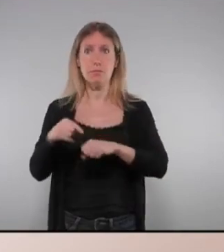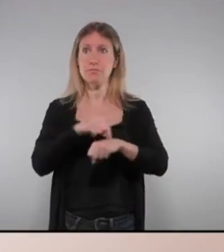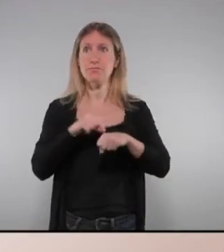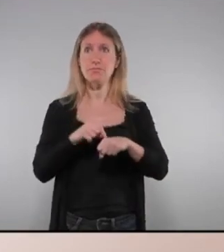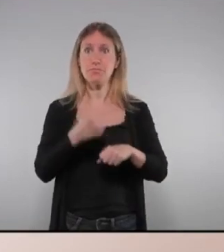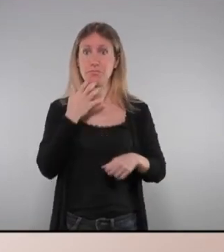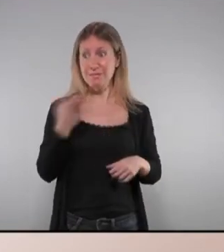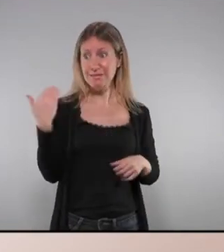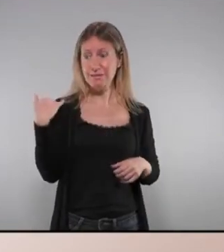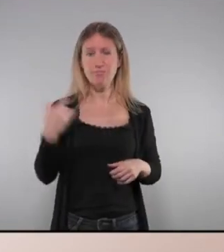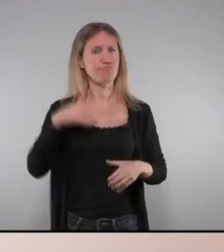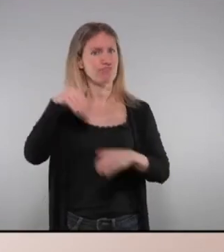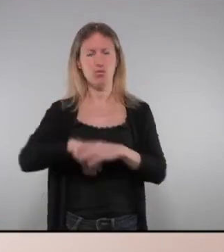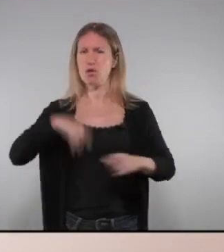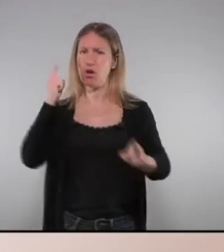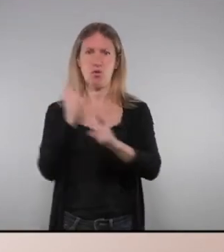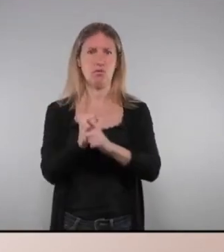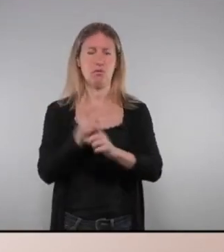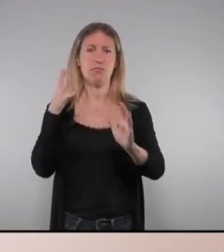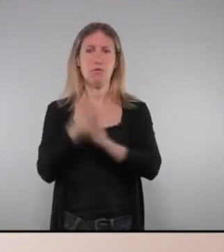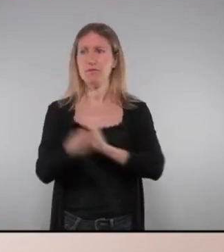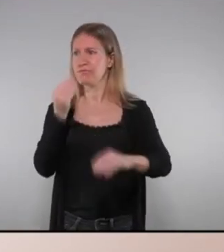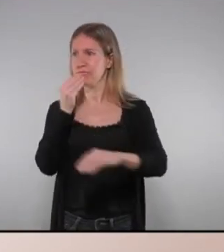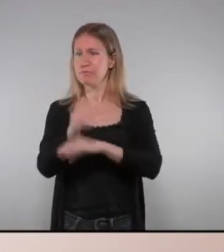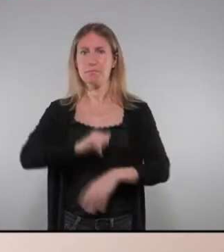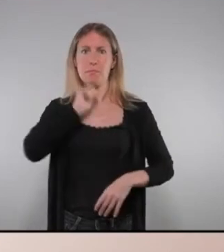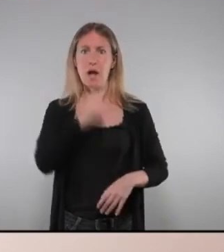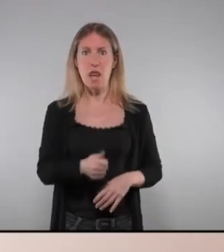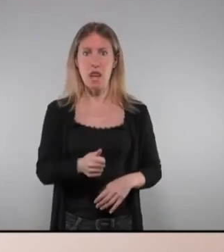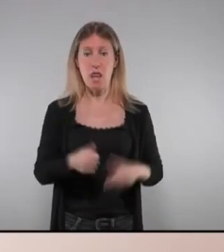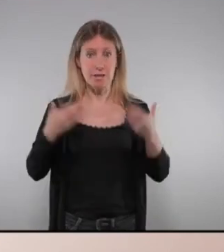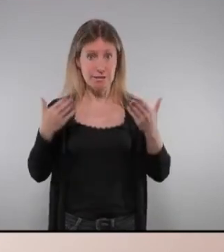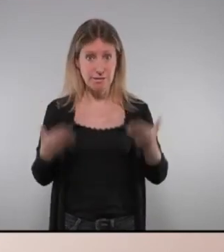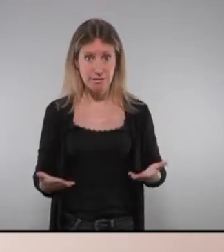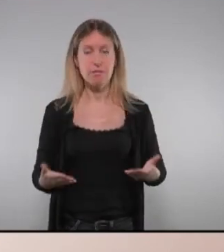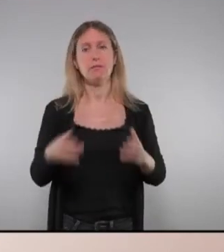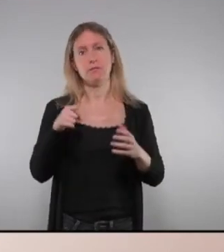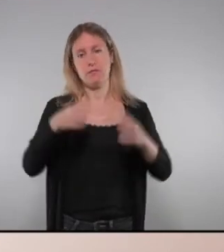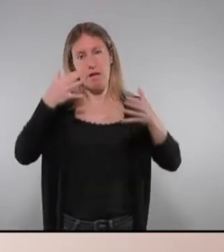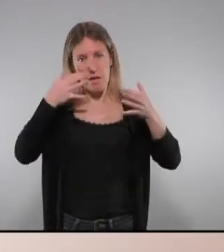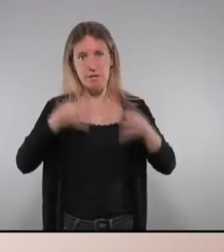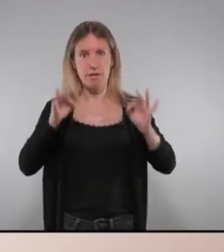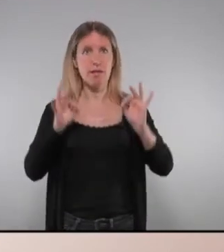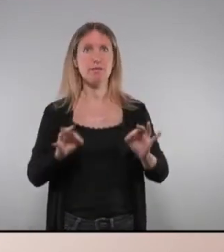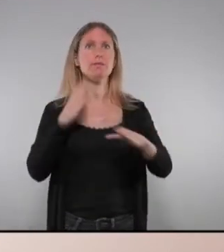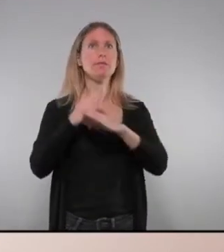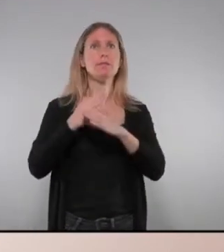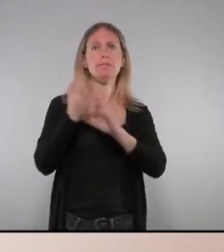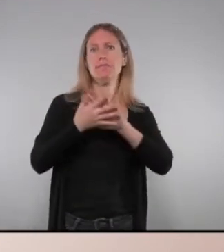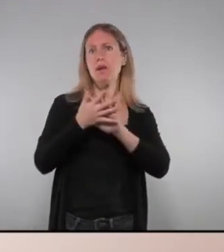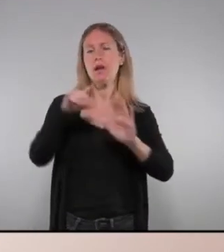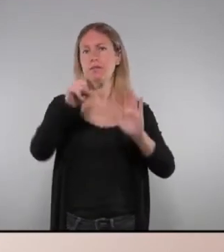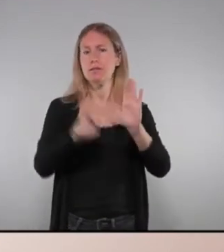partit polític i van votar en contra perquè està mal finançada i mal dimensionada i aquesta és una de les grans realitats sempre es parla que la llei de